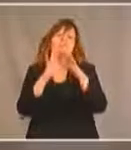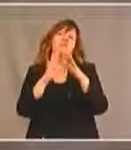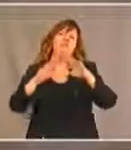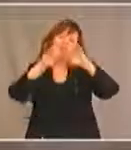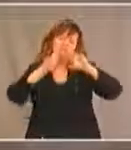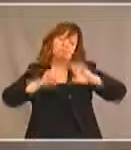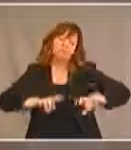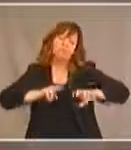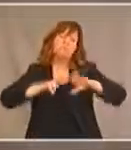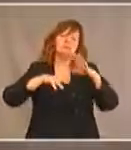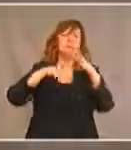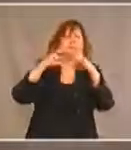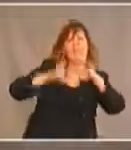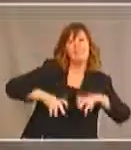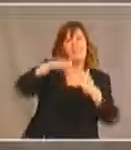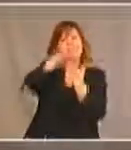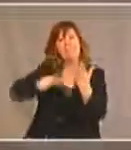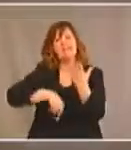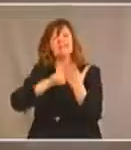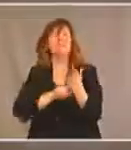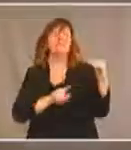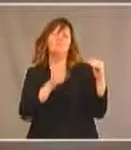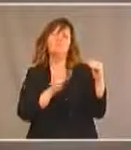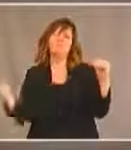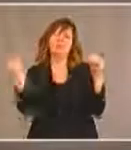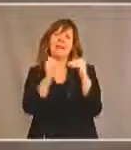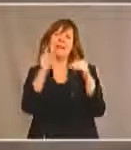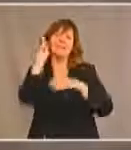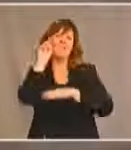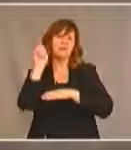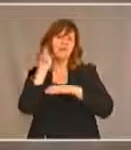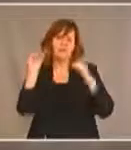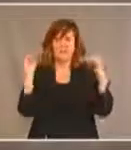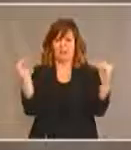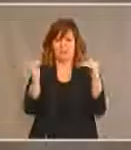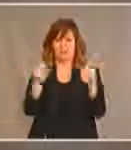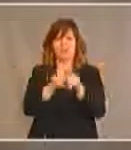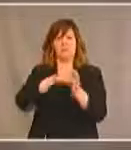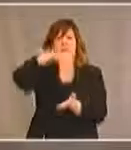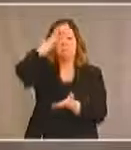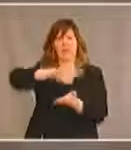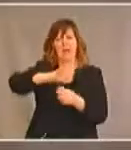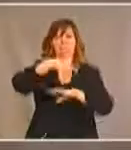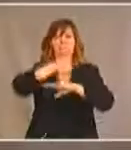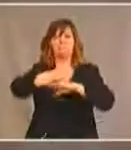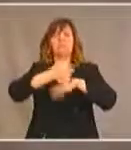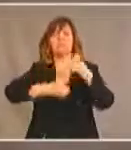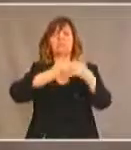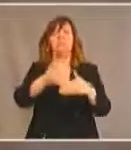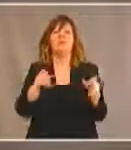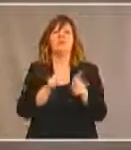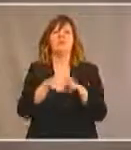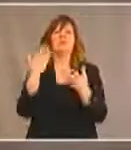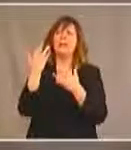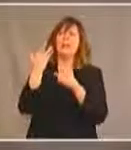d'analyse sur la parité sexuelle et un plan de mise en oeuvre qui a été appuyé par des résolutions des